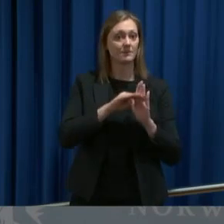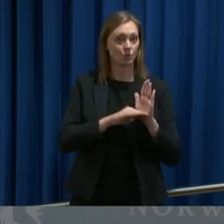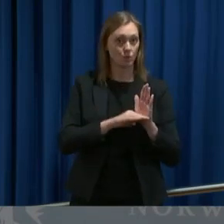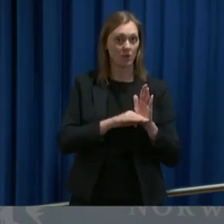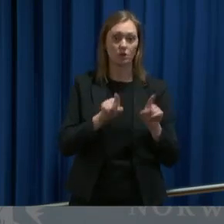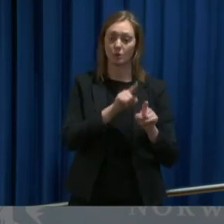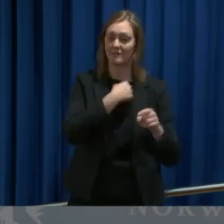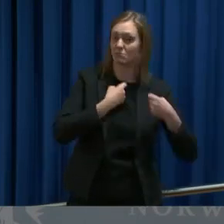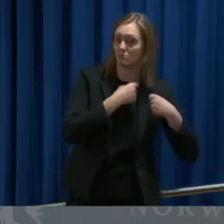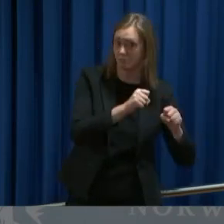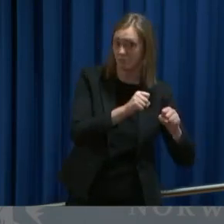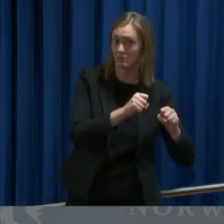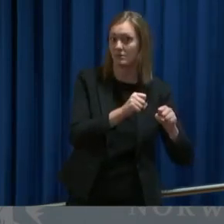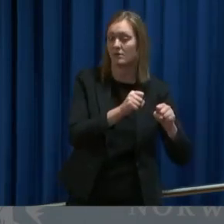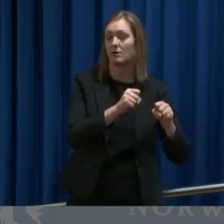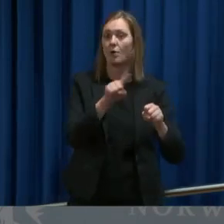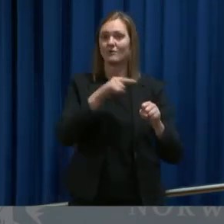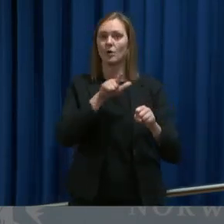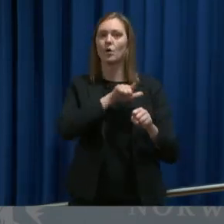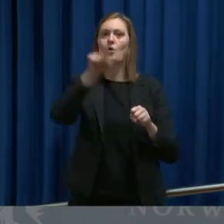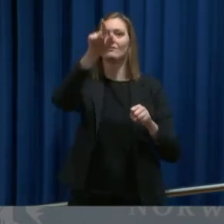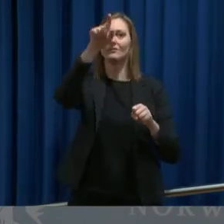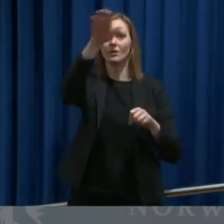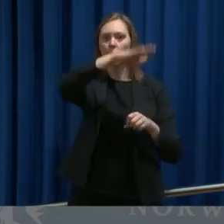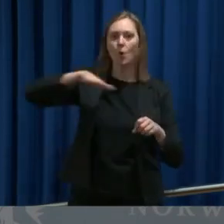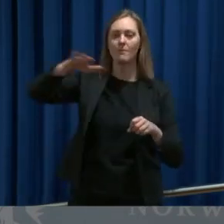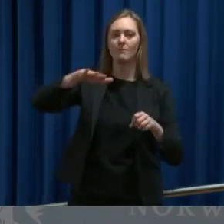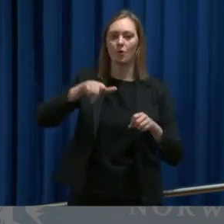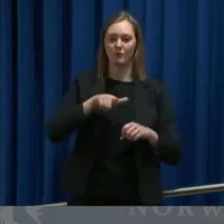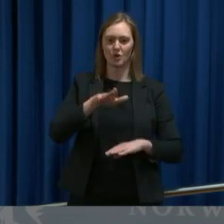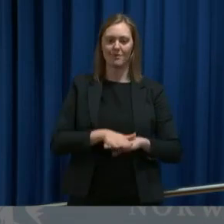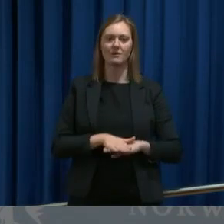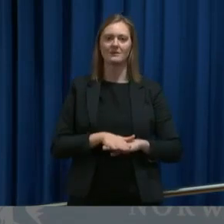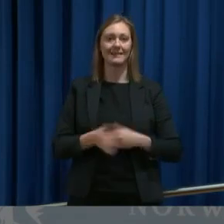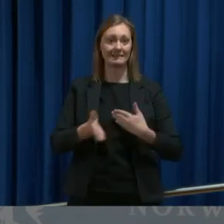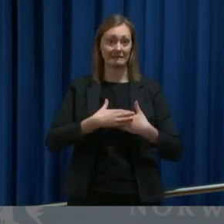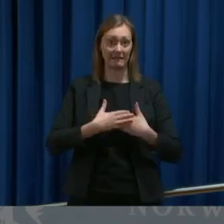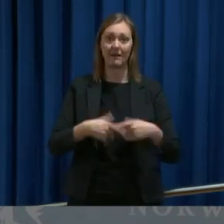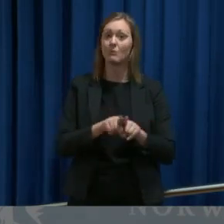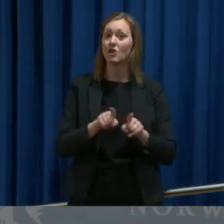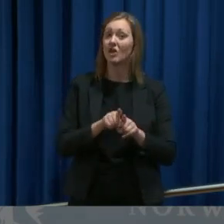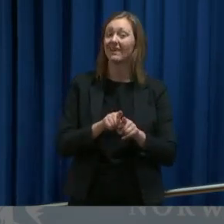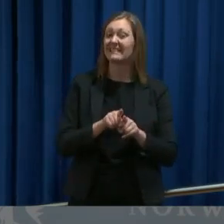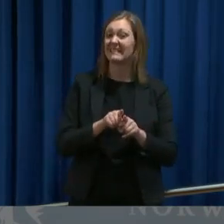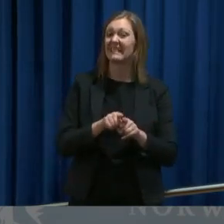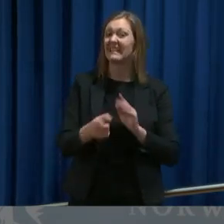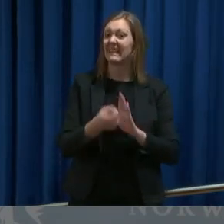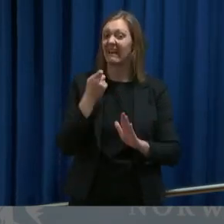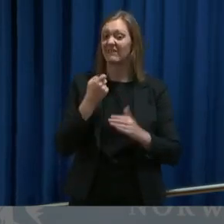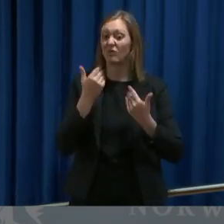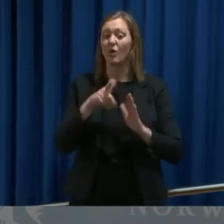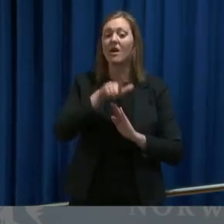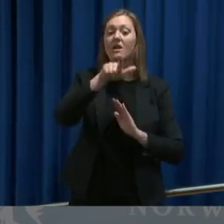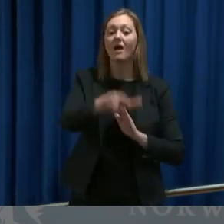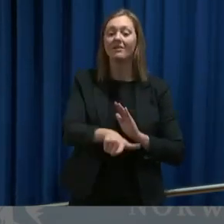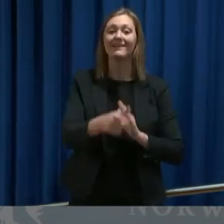er innført og hvor luftrom og flyplasser stenges gjør at det kan være krevende å få landingstillatelser.